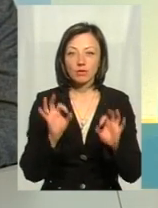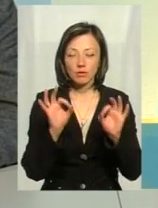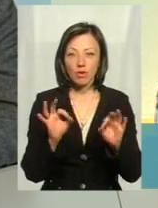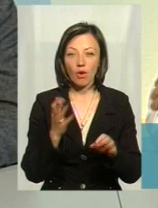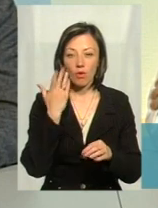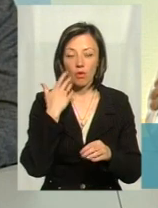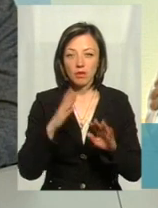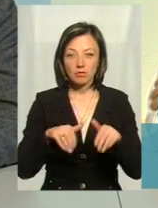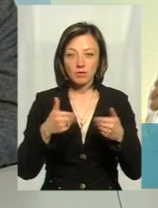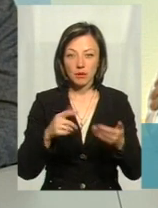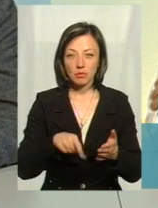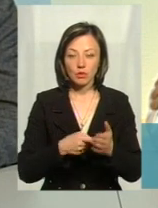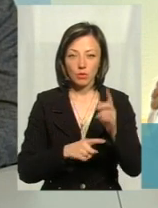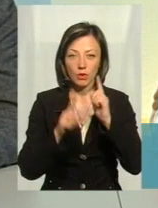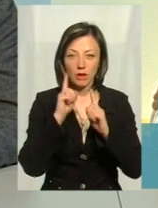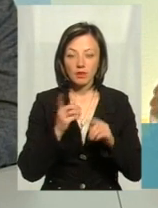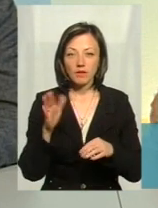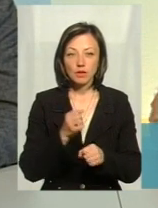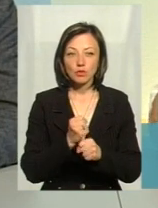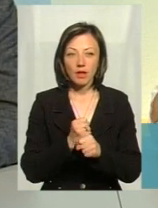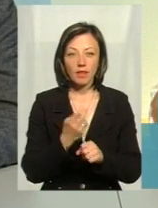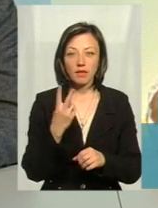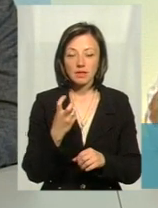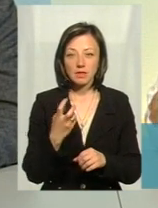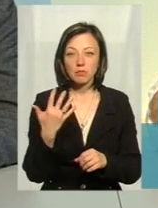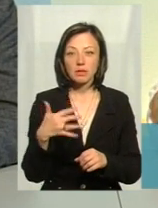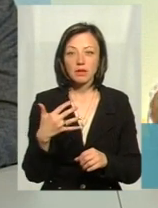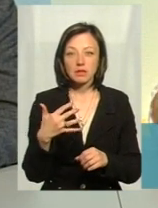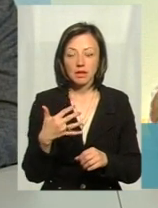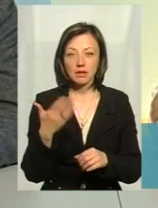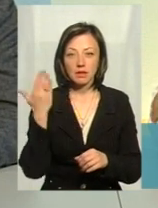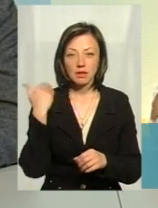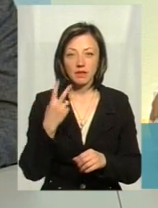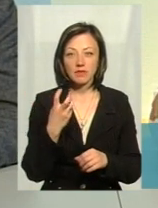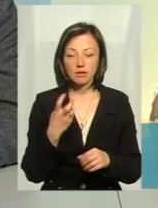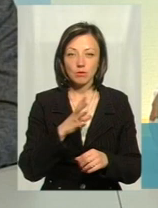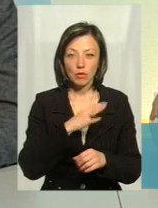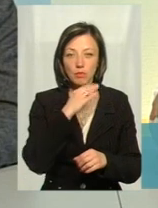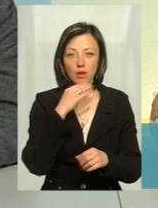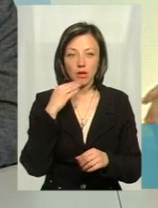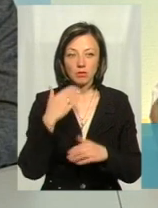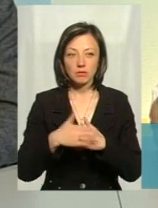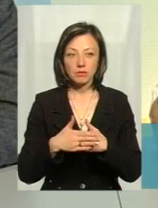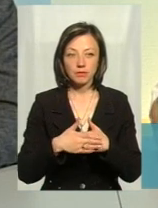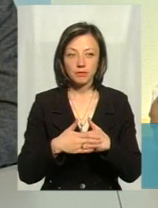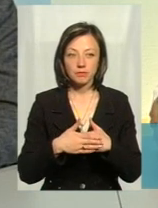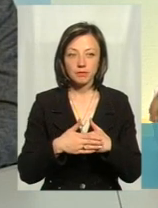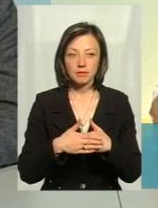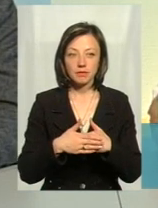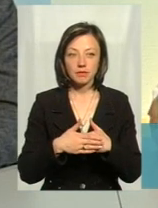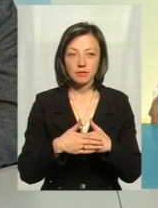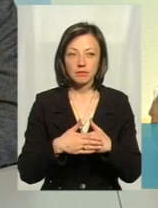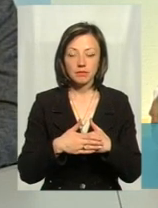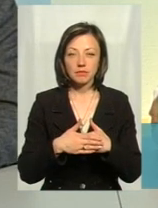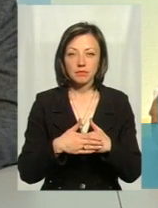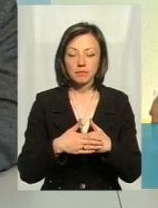Вийшли з ініціативи на міську раду, кажемо, давайте зробимо не 200, а 50. На дой час 200 це було теж багато, десь, я думаю, що десь так воно